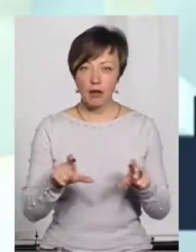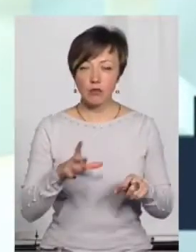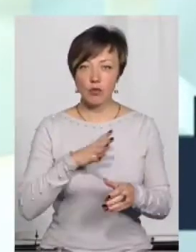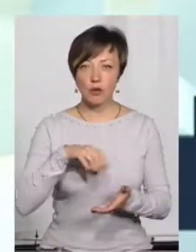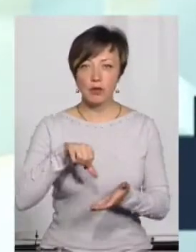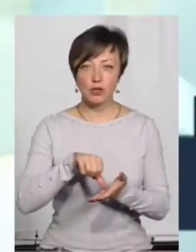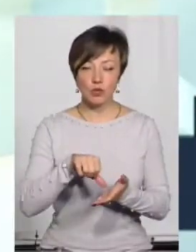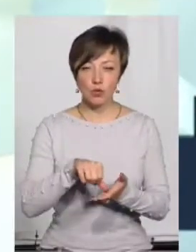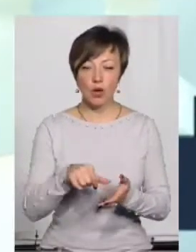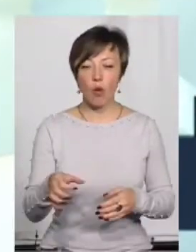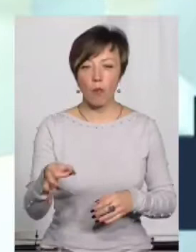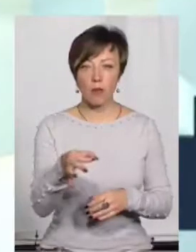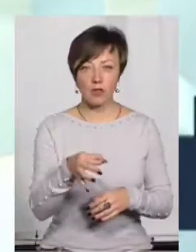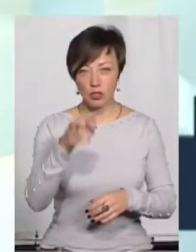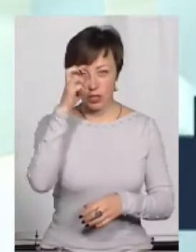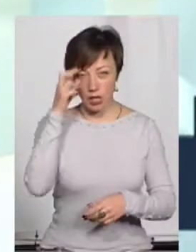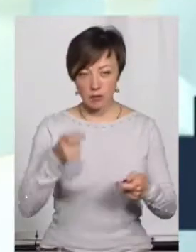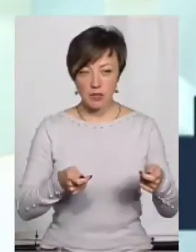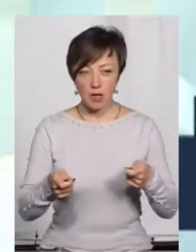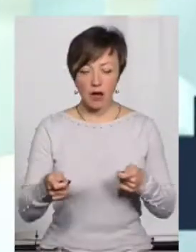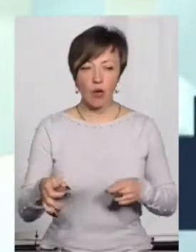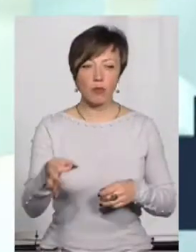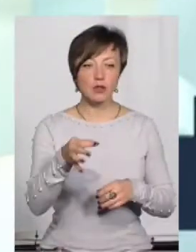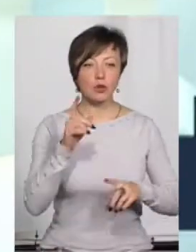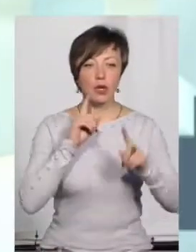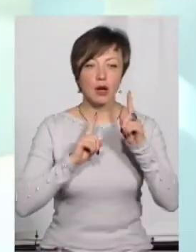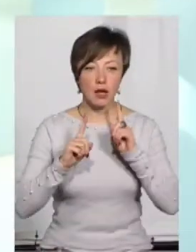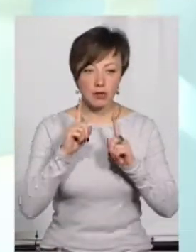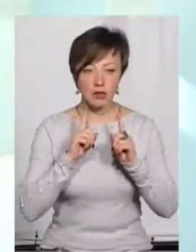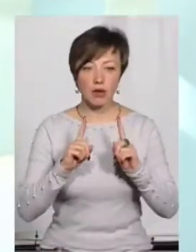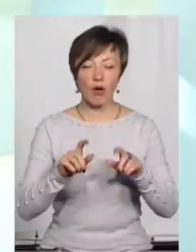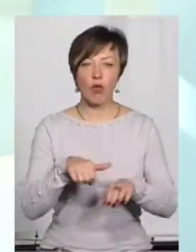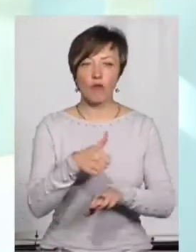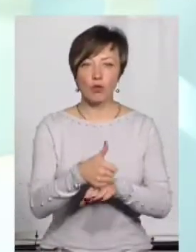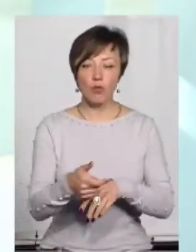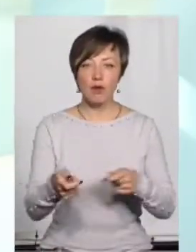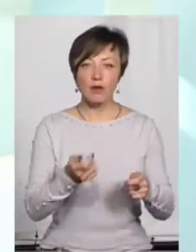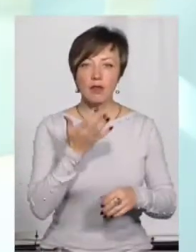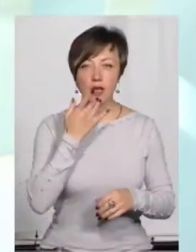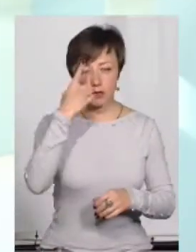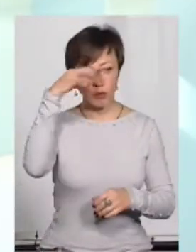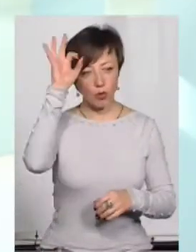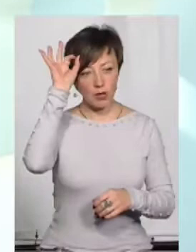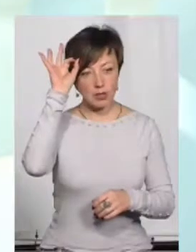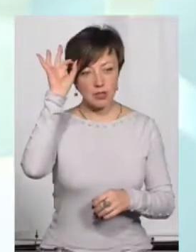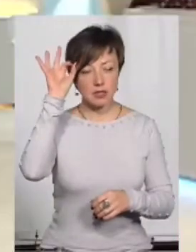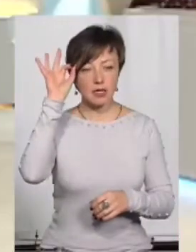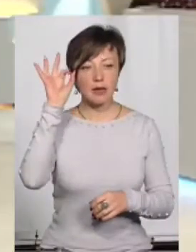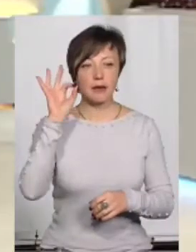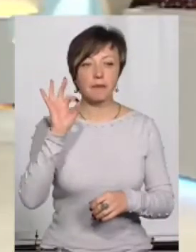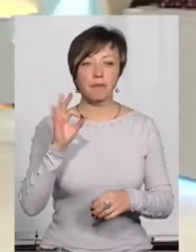де були присутні представники обласної державної адміністрації, обласної ради, головного управління національної поліції,